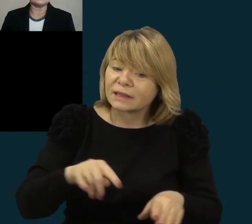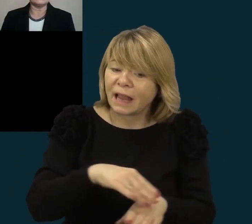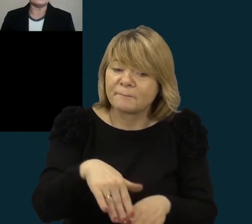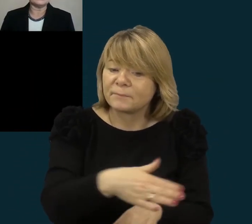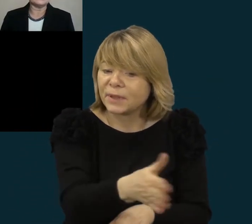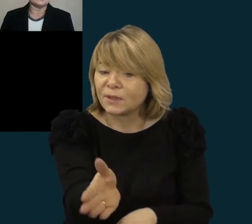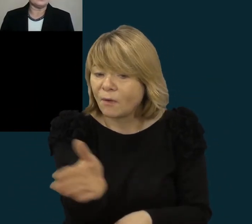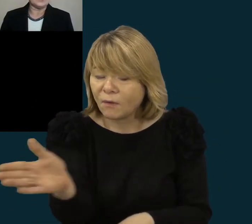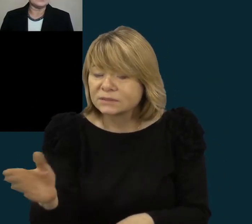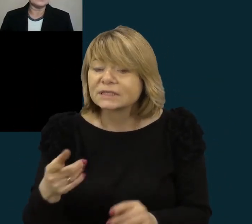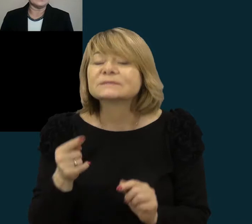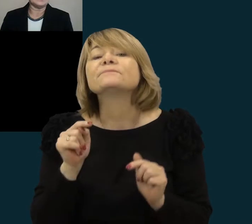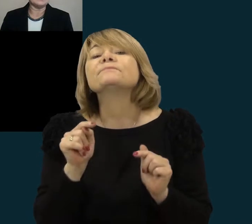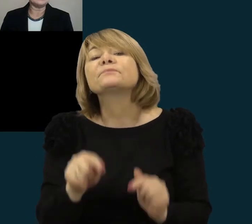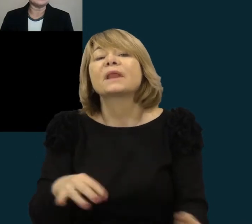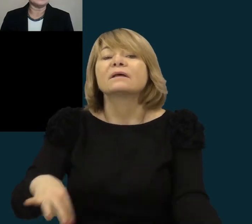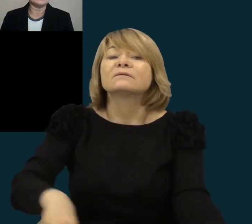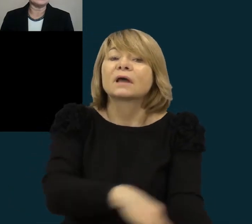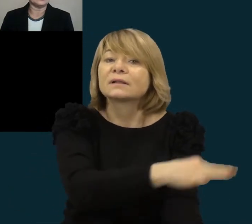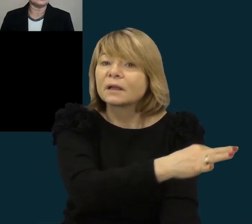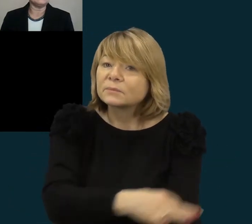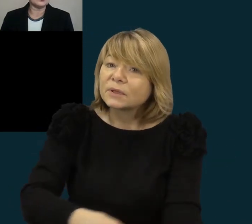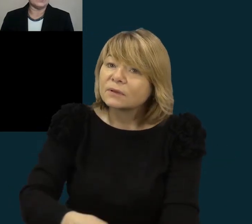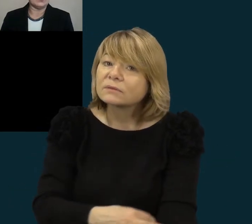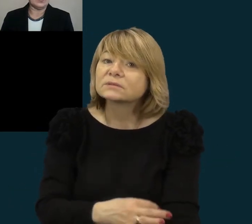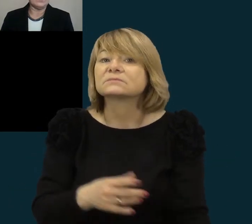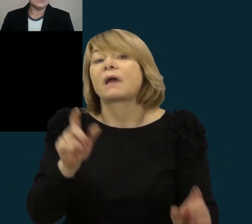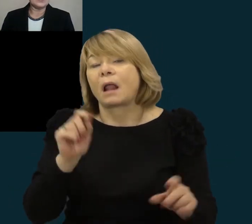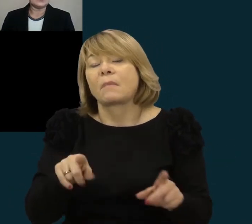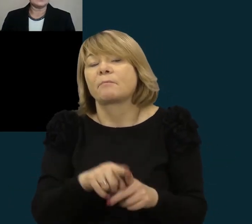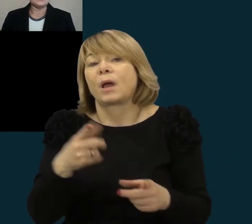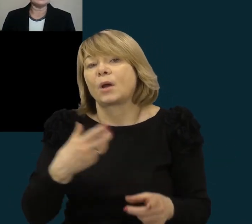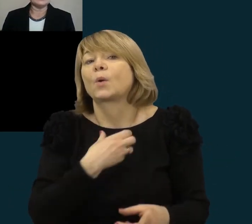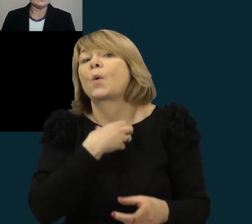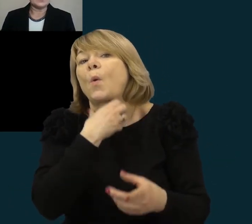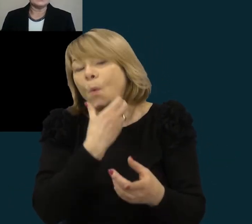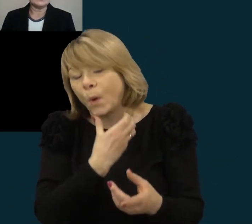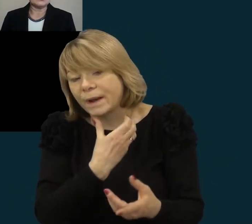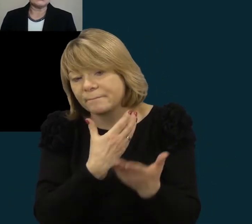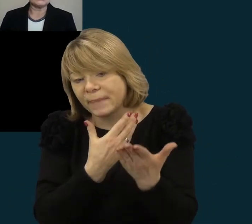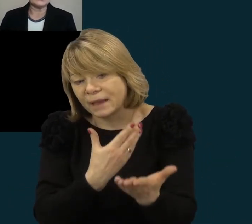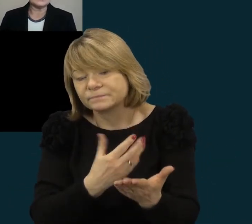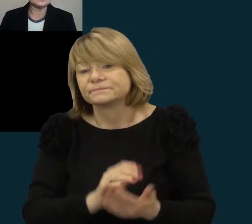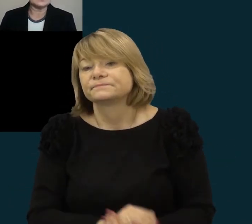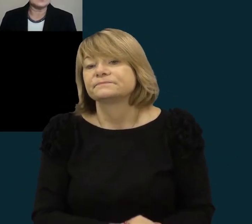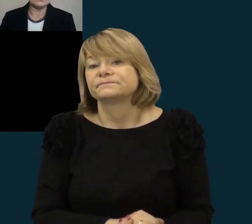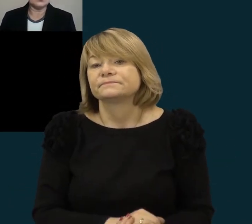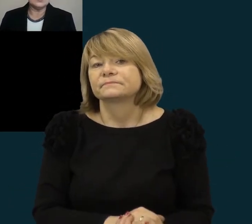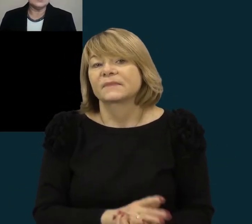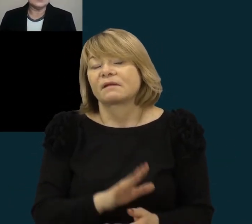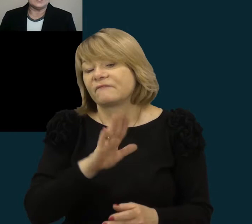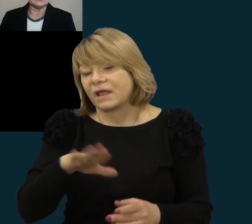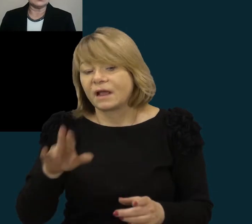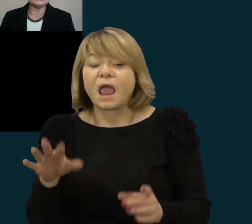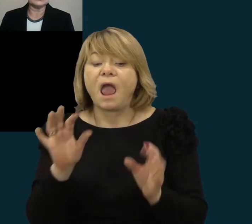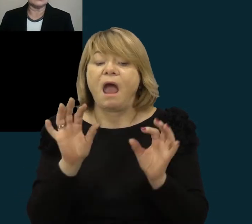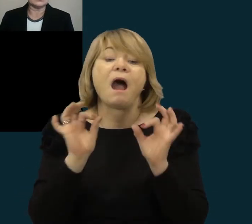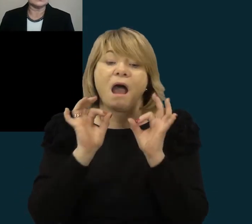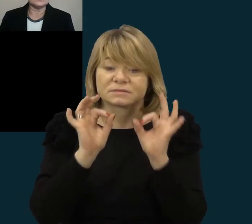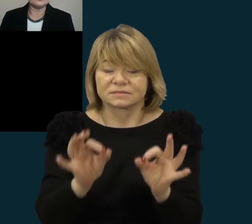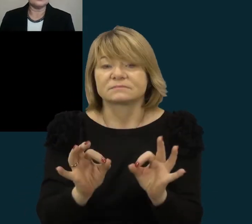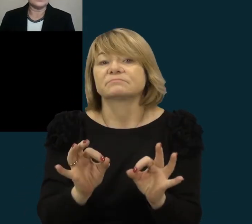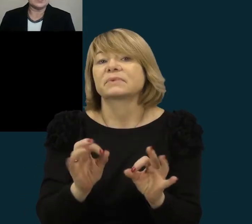kurio vardu pavadinta piesė, galima tik tik iš nauštampai. Štai ir matome. Vaikų užduoties atlikimu įkelktos